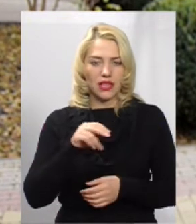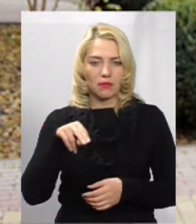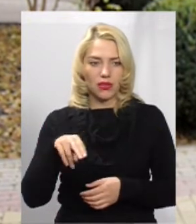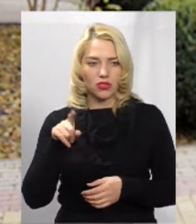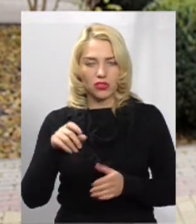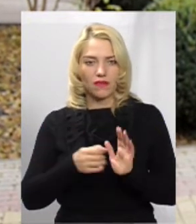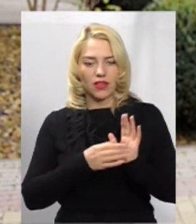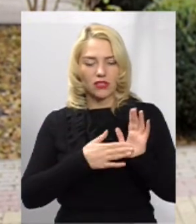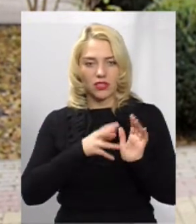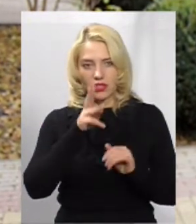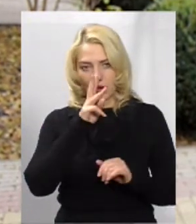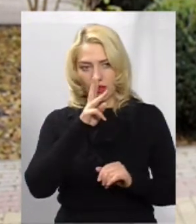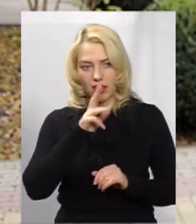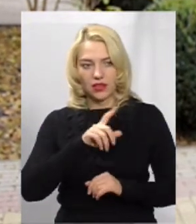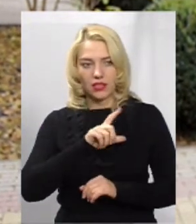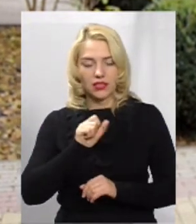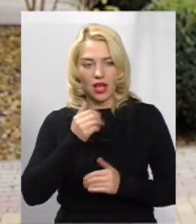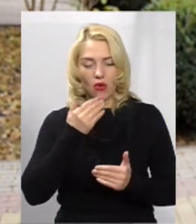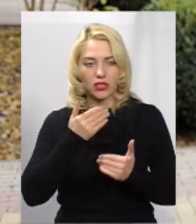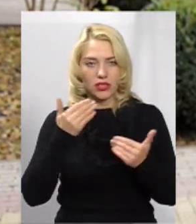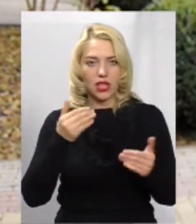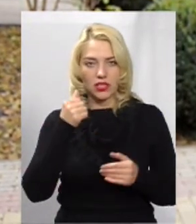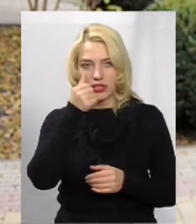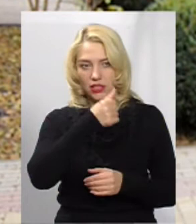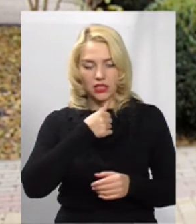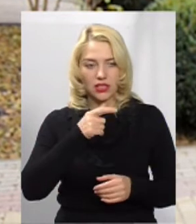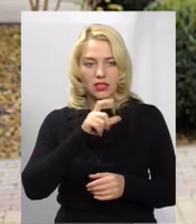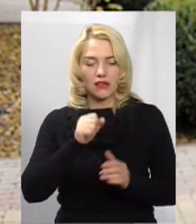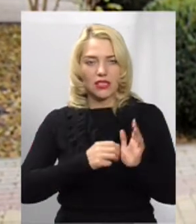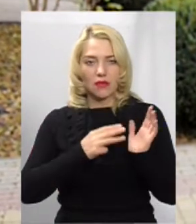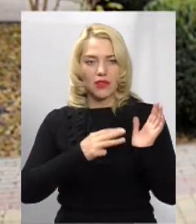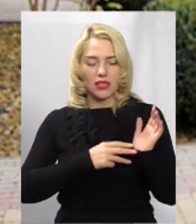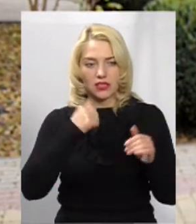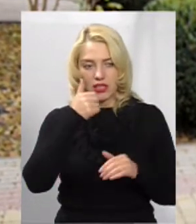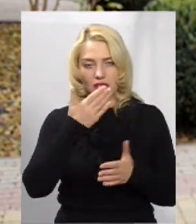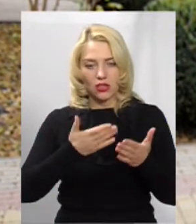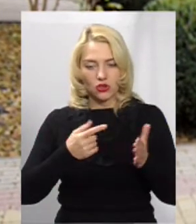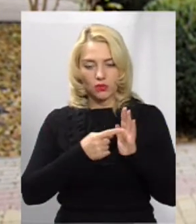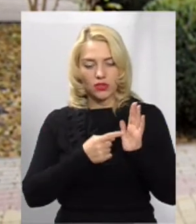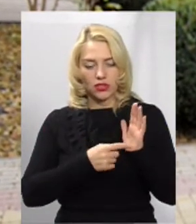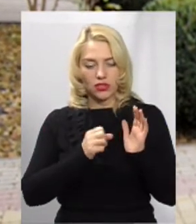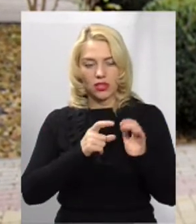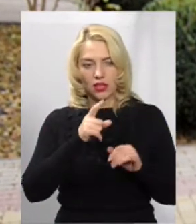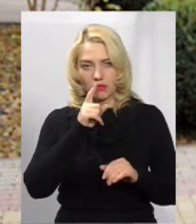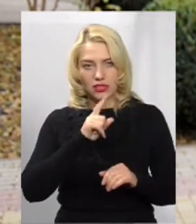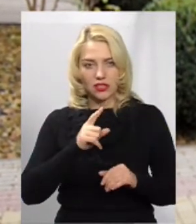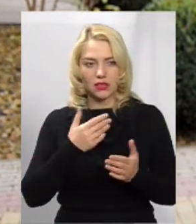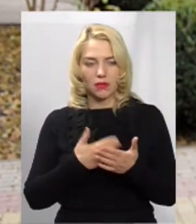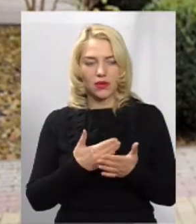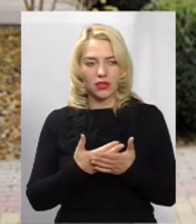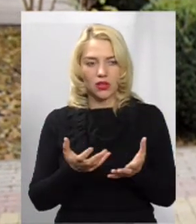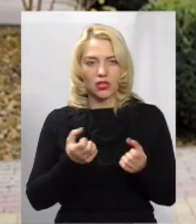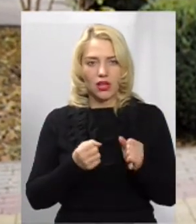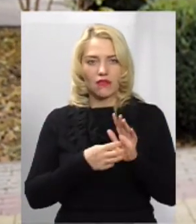вказана його заробітна плата за останній рік, за 18-й рік. Якщо це поділити на місці, то в місяць він отримає орієнтовно